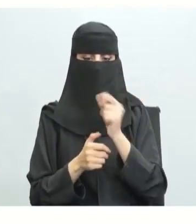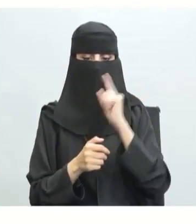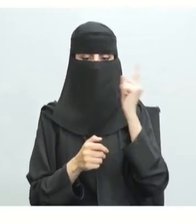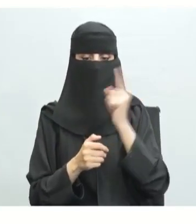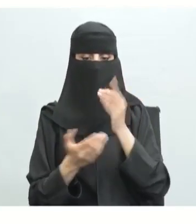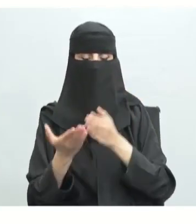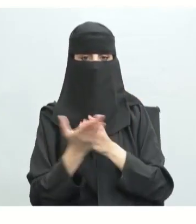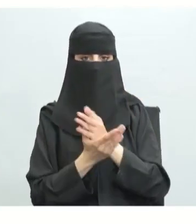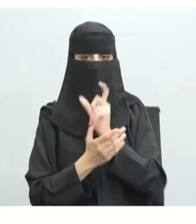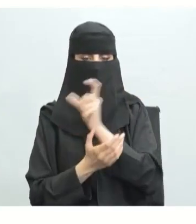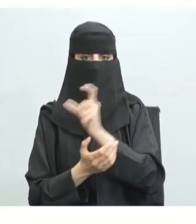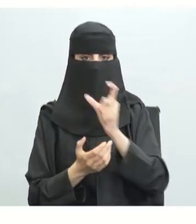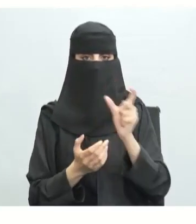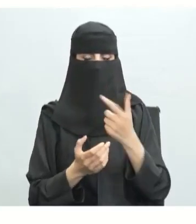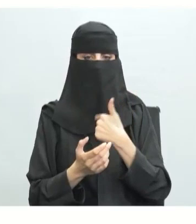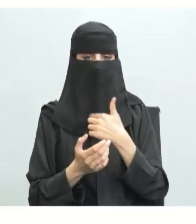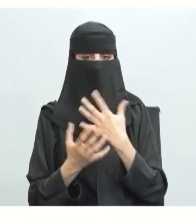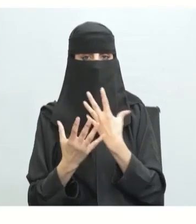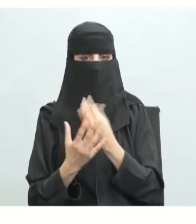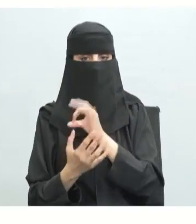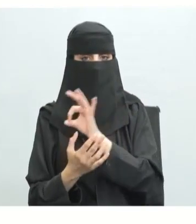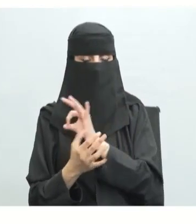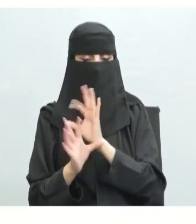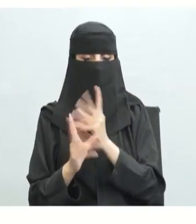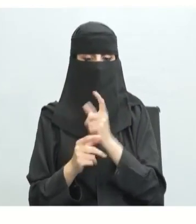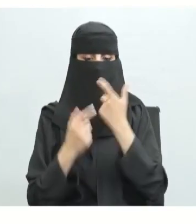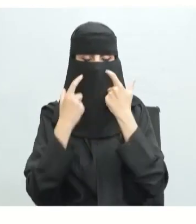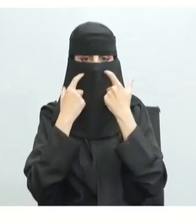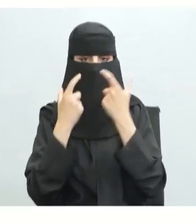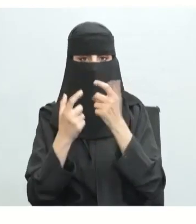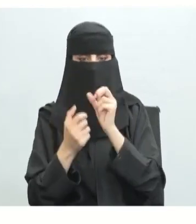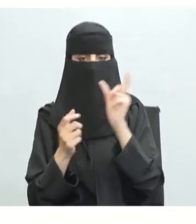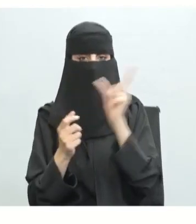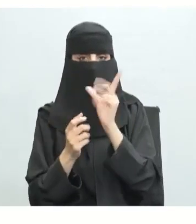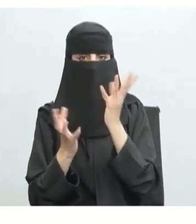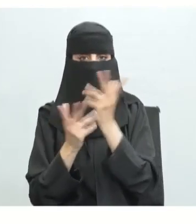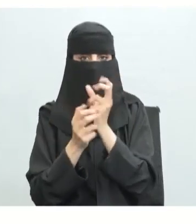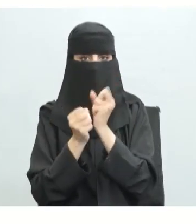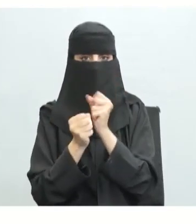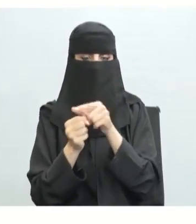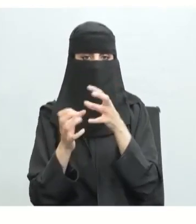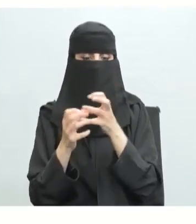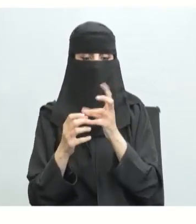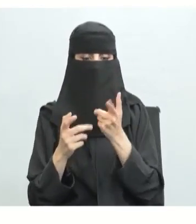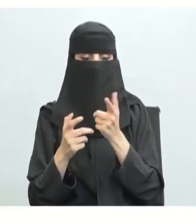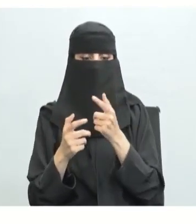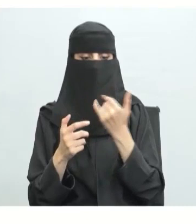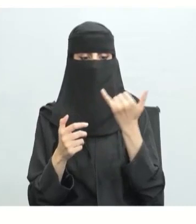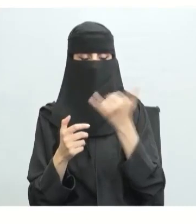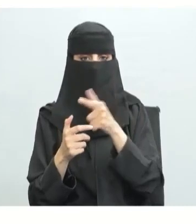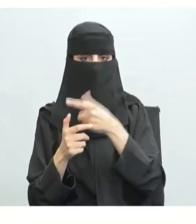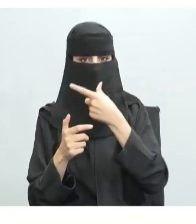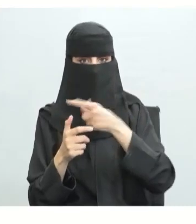الأرقام عبارة استخدمها الكاتب في حالة التأييد أو المعارضة يقول الكاتب عالم من